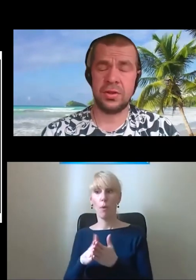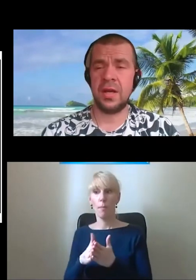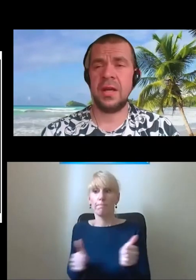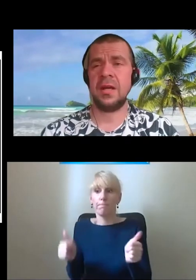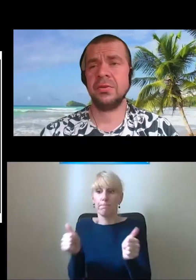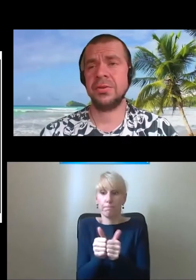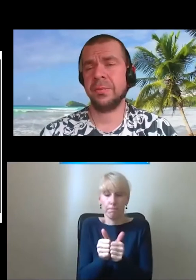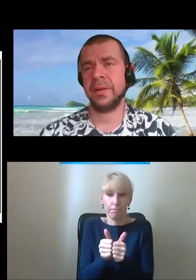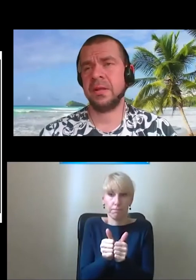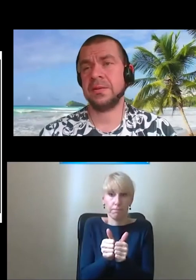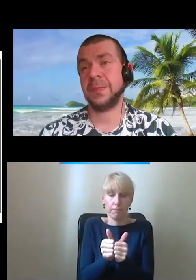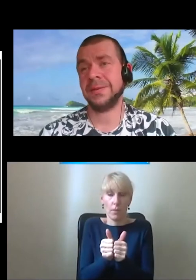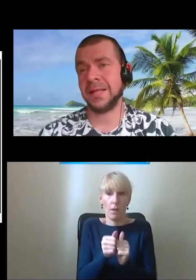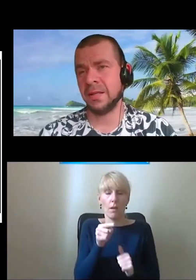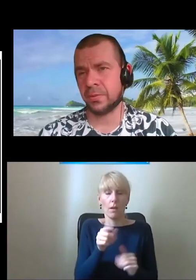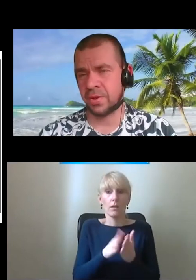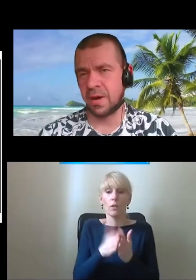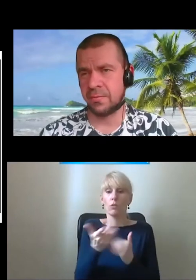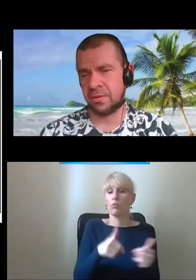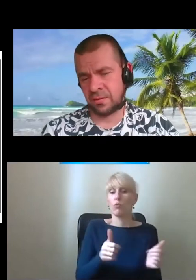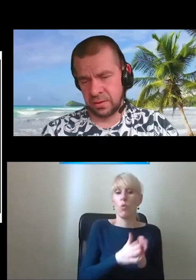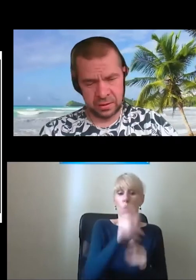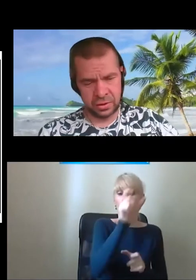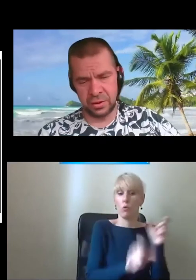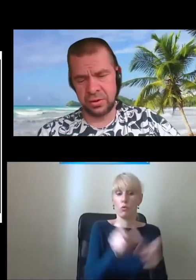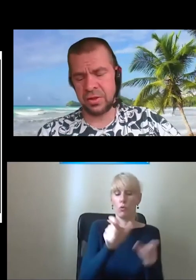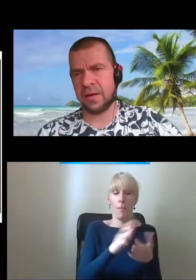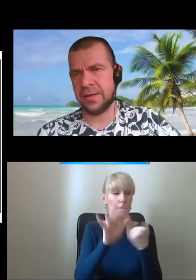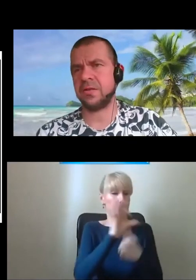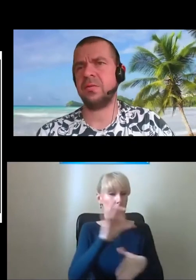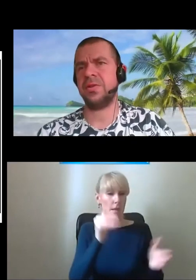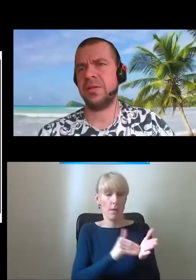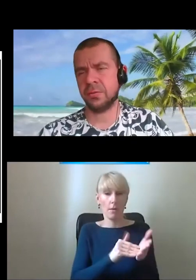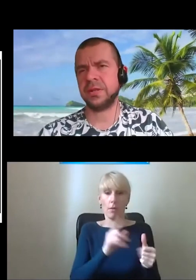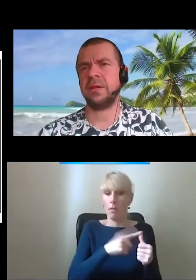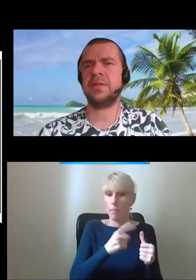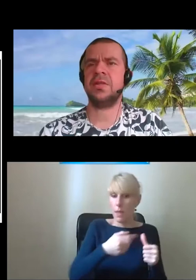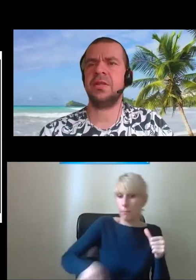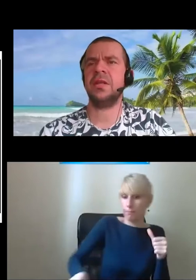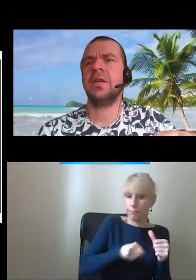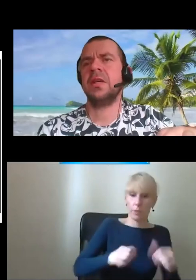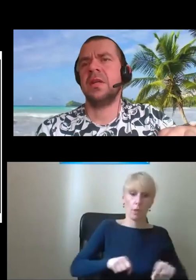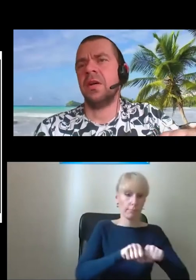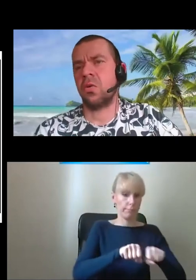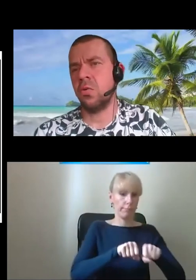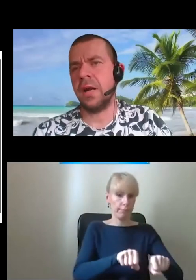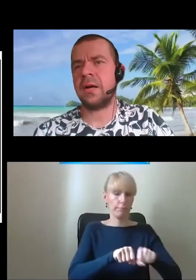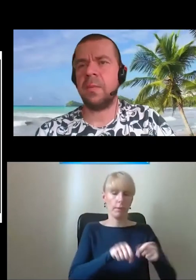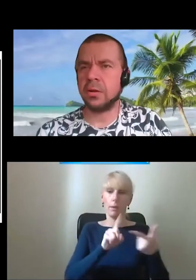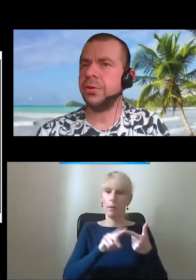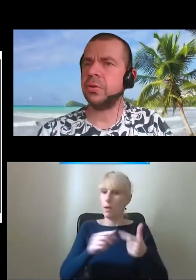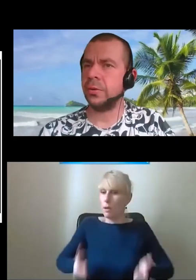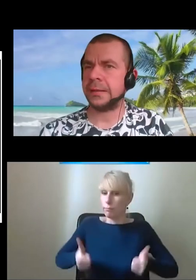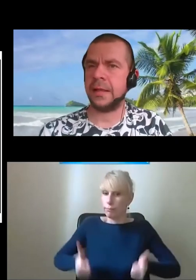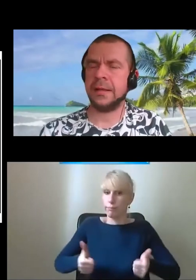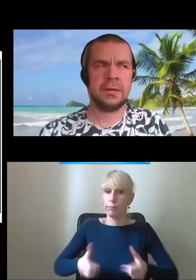Analogicznie osoby ze specjalnymi potrzebami, czyli ci z walizką, ci z wózkiem, ci o kulach,